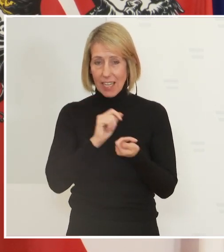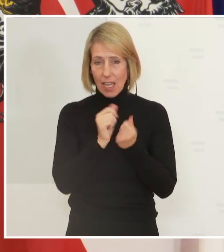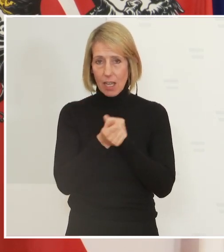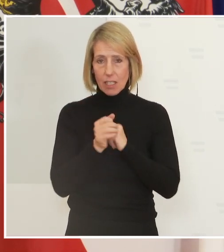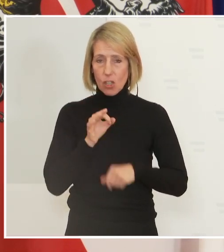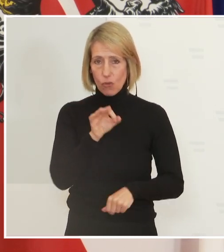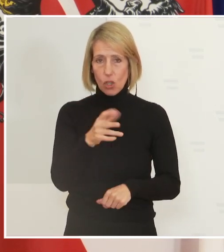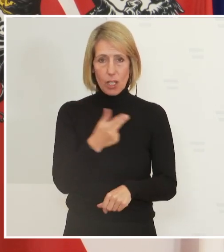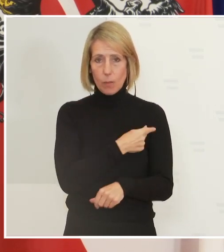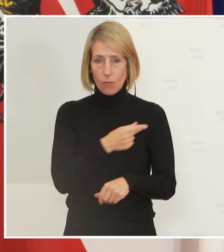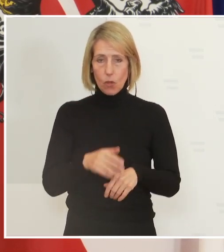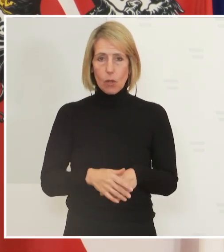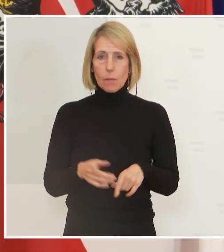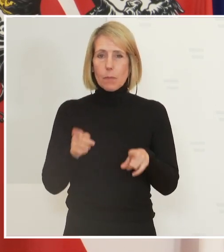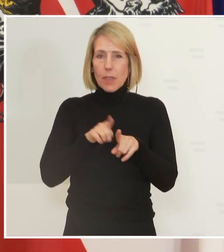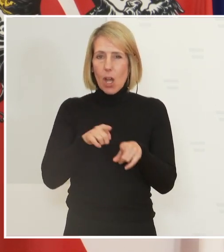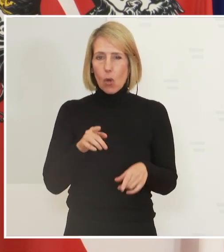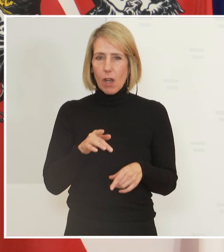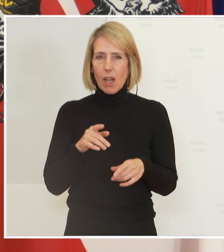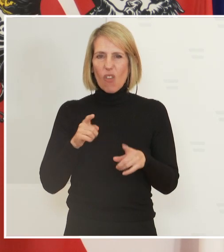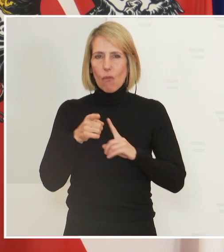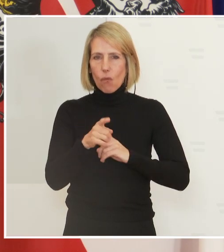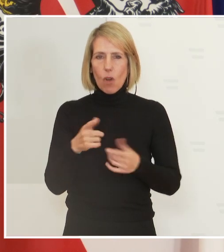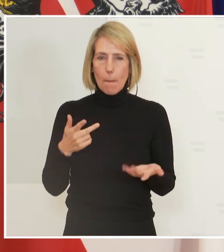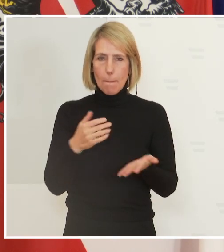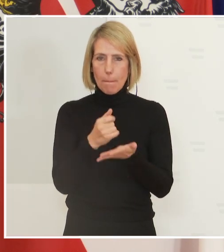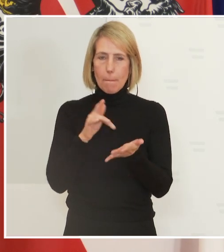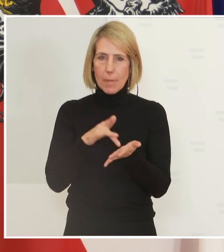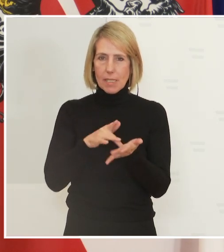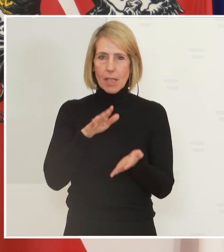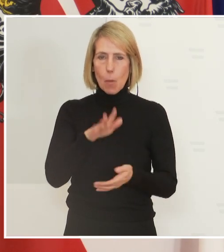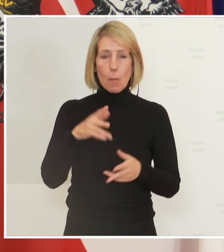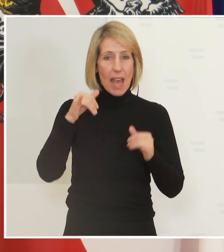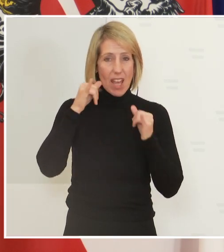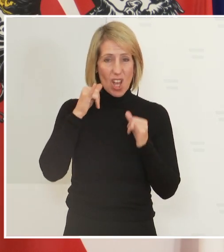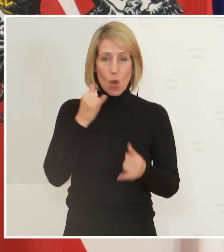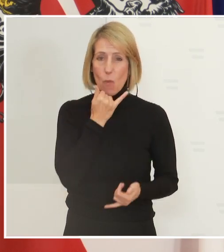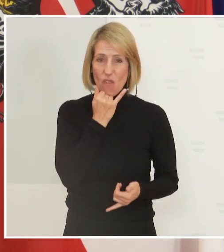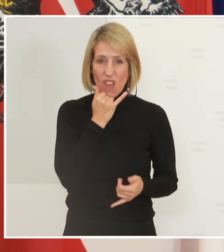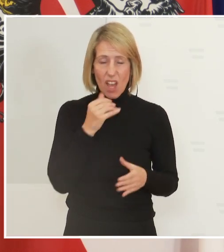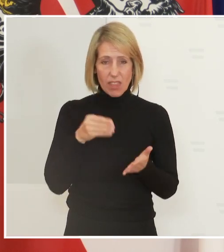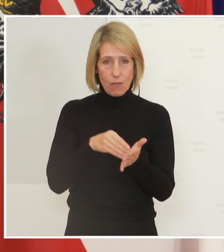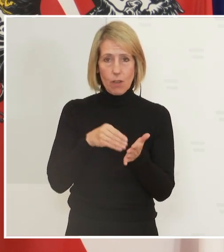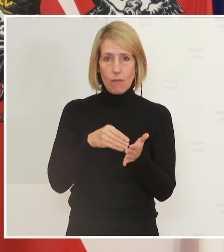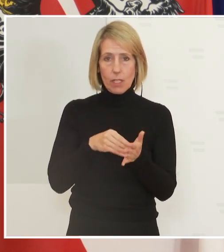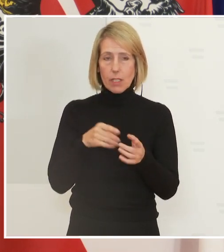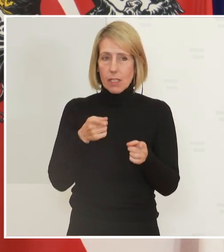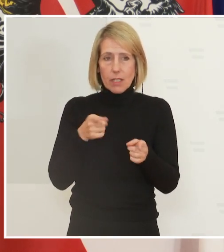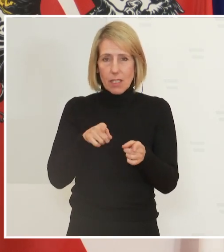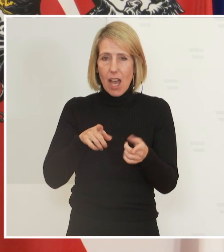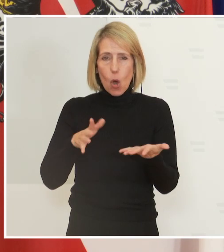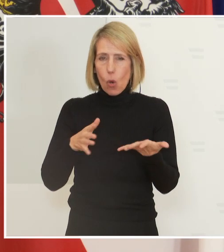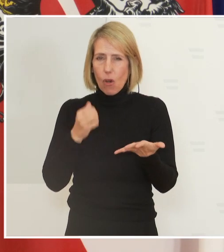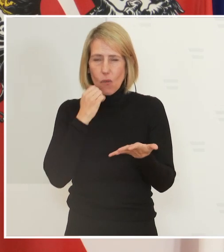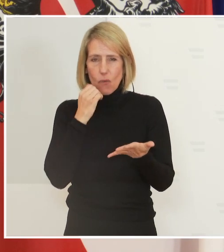auch ein Ivermectin, ein Wurmmittel, das bei Pferden eingesetzt wird, keine Alternative. Das sind auch Fake News, die ich zum